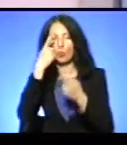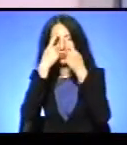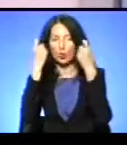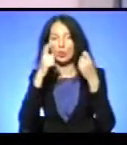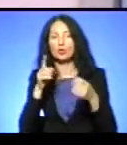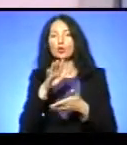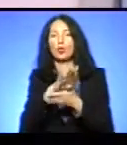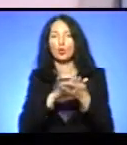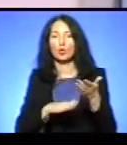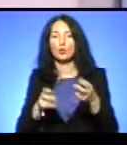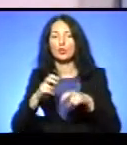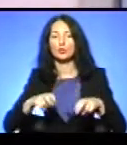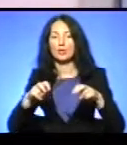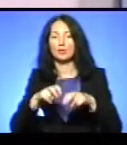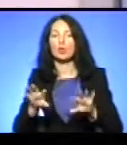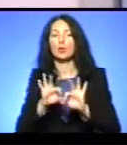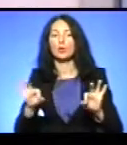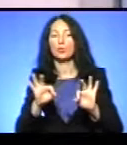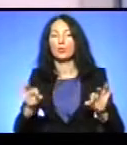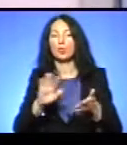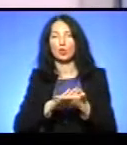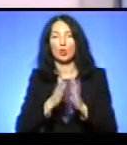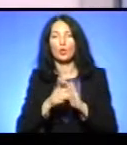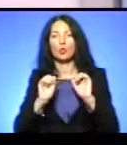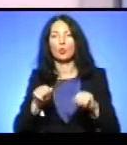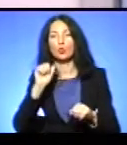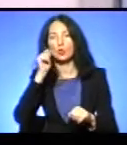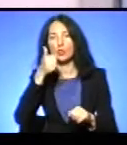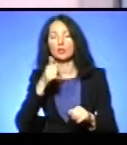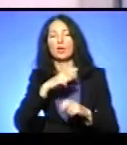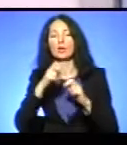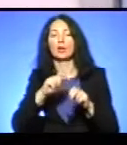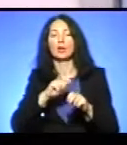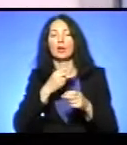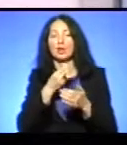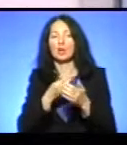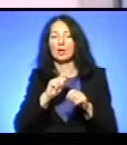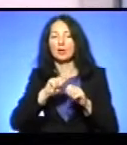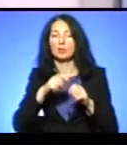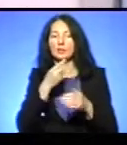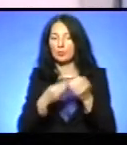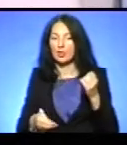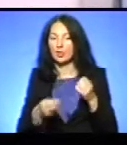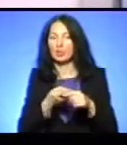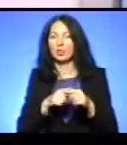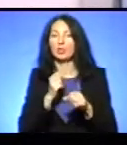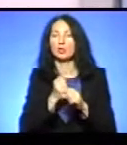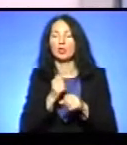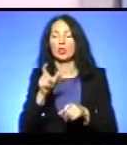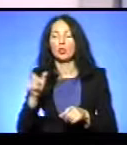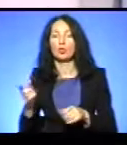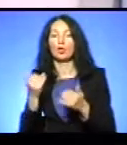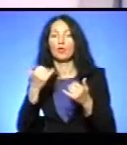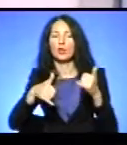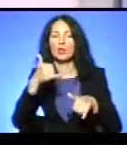що наразі триває розслідування. Прокоментувати ситуацію зможуть завтра. Збитки, які нанесли люди, скидаючи нечастоти у несанкціоноване